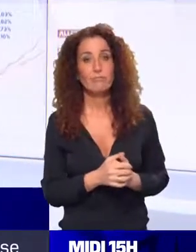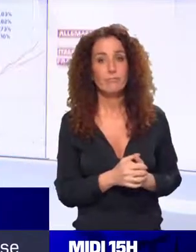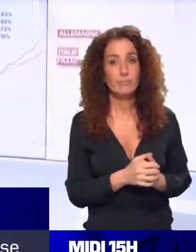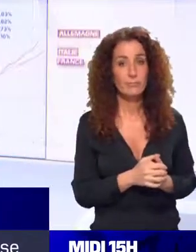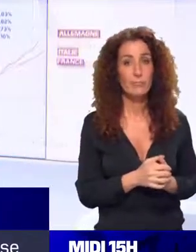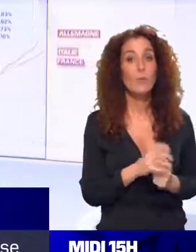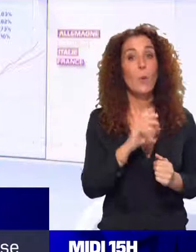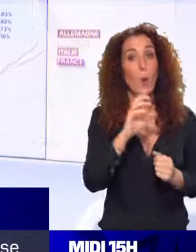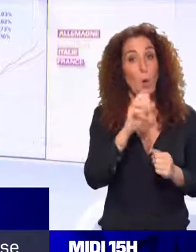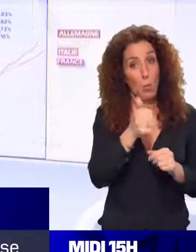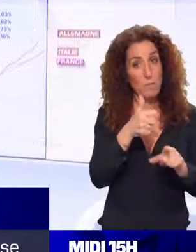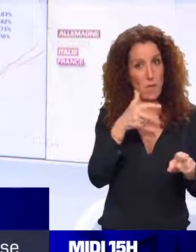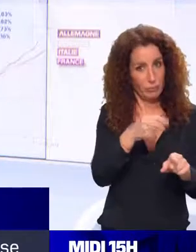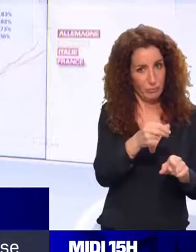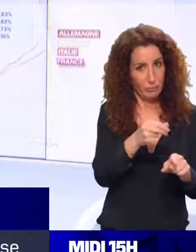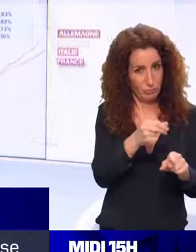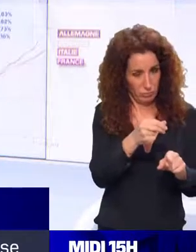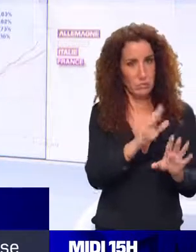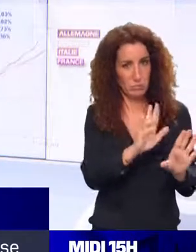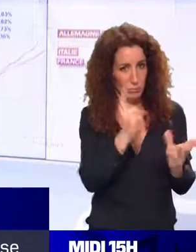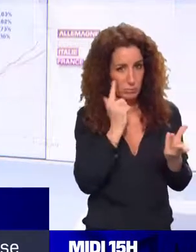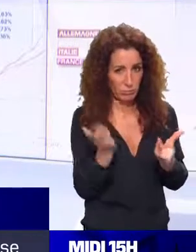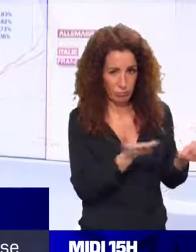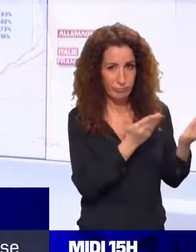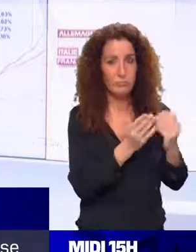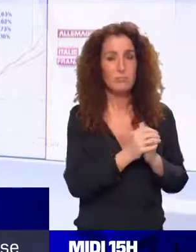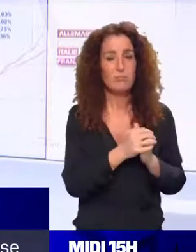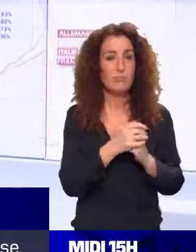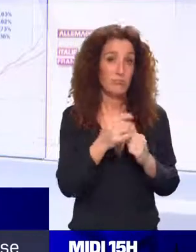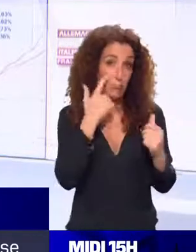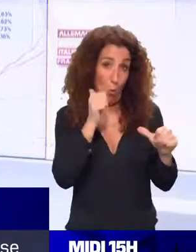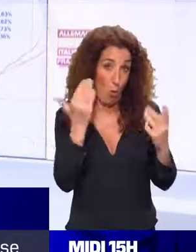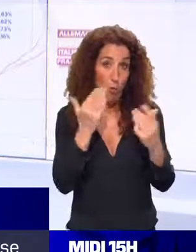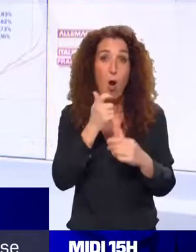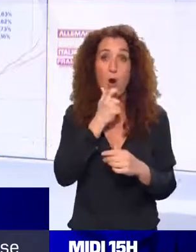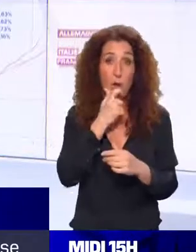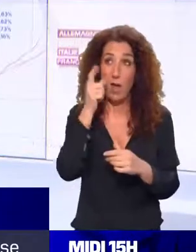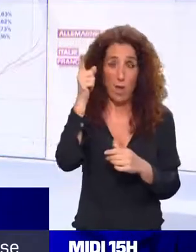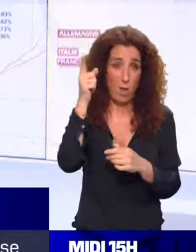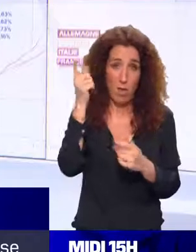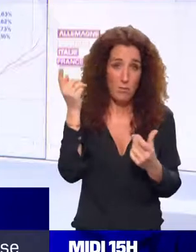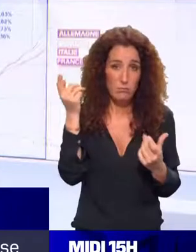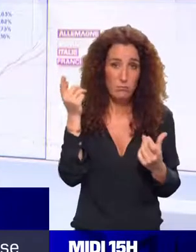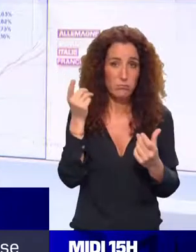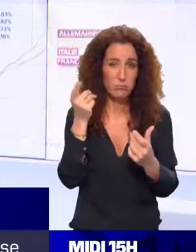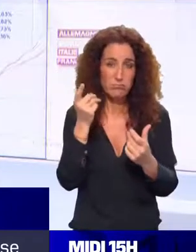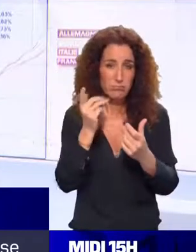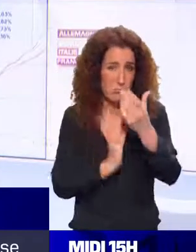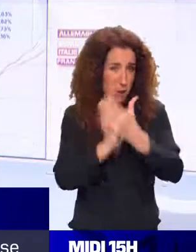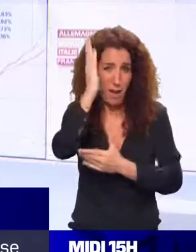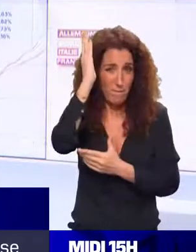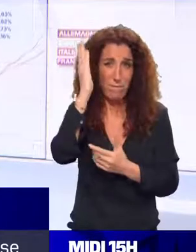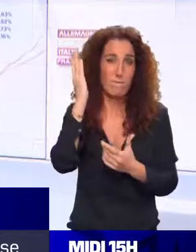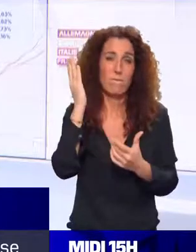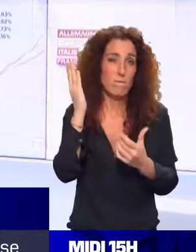dose anti-Covid. Évidemment, on le voit, c'est le Royaume-Uni qui, depuis le début des campagnes, est bien au-dessus. Avec une